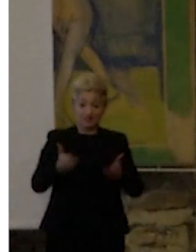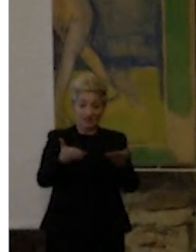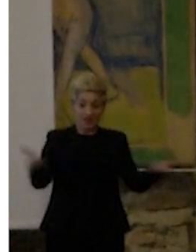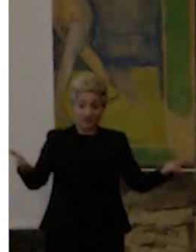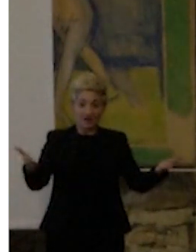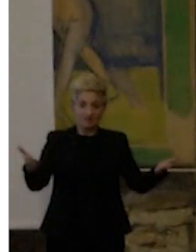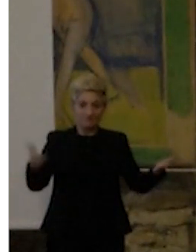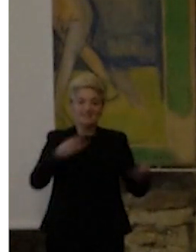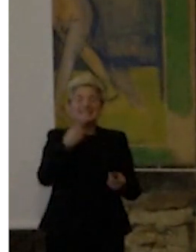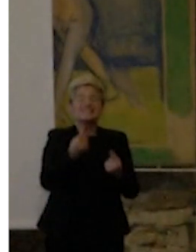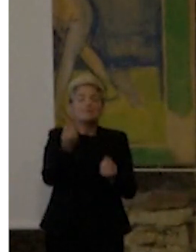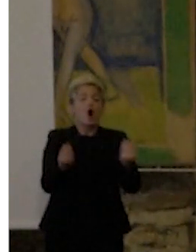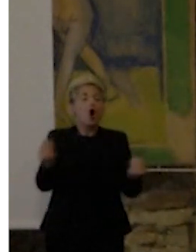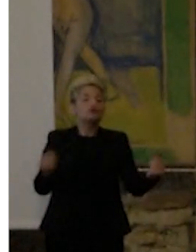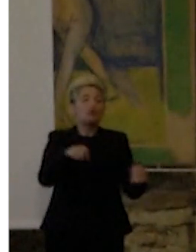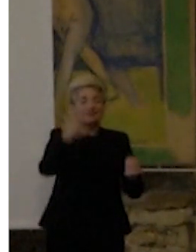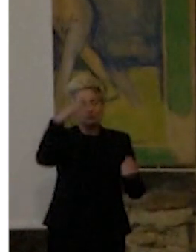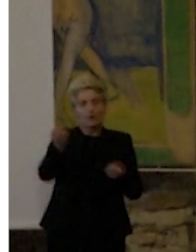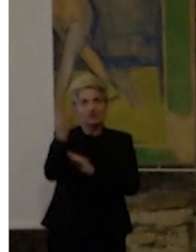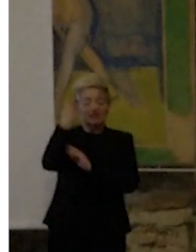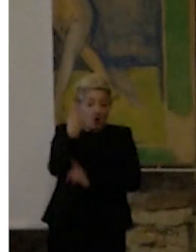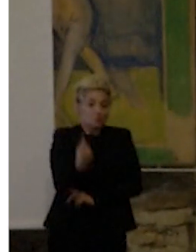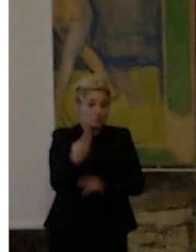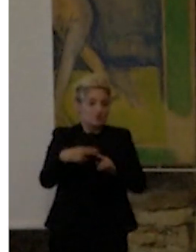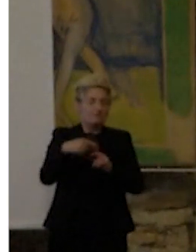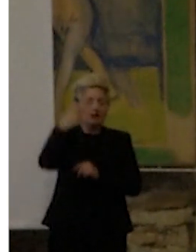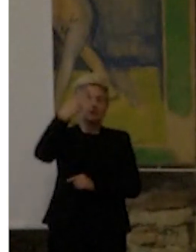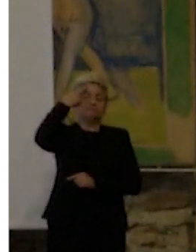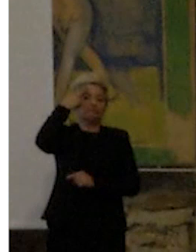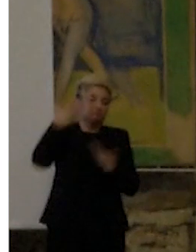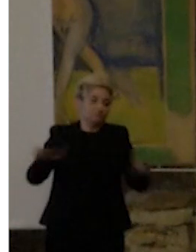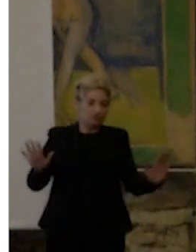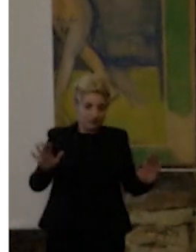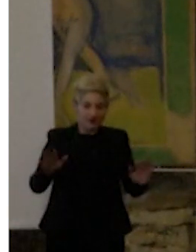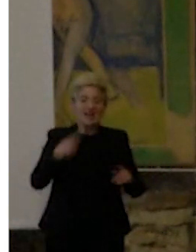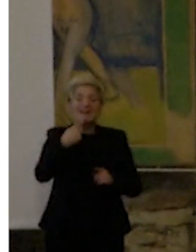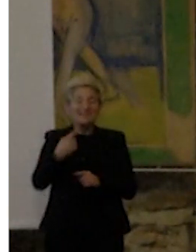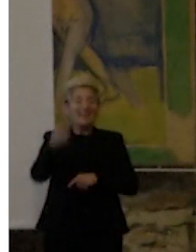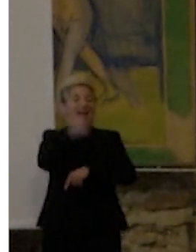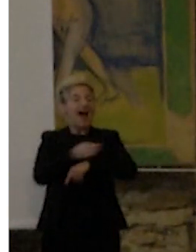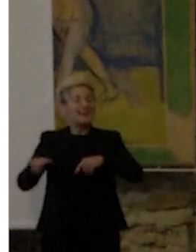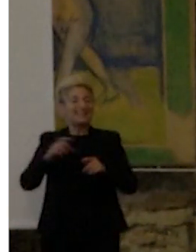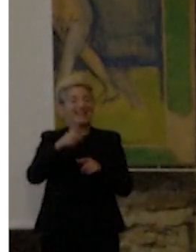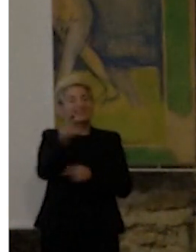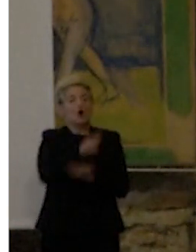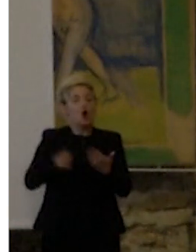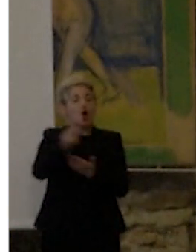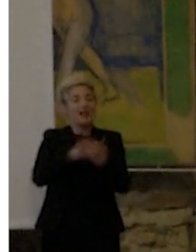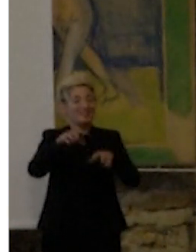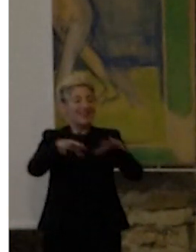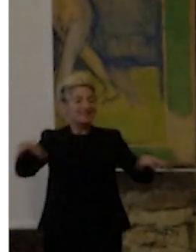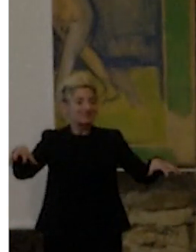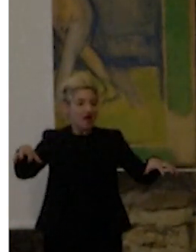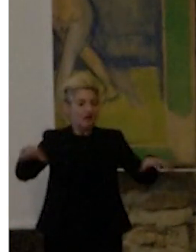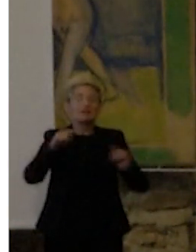una loro pedagogia. Chi fa il mio mestiere, l'architetto, il designer, non è detto che sia semplicemente un tecnico.